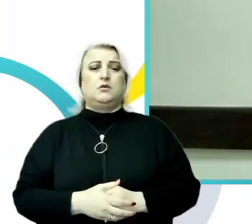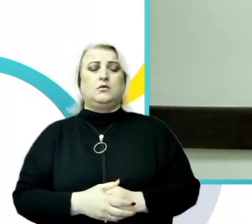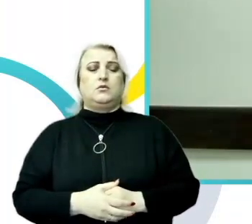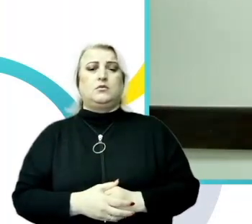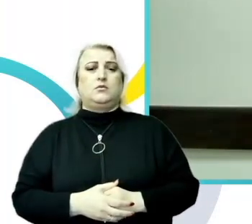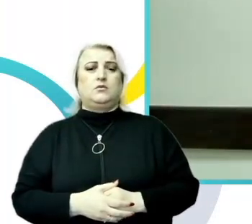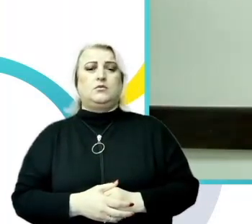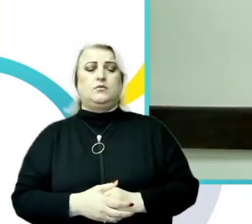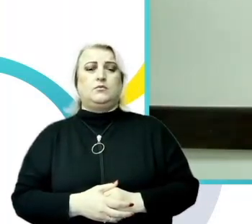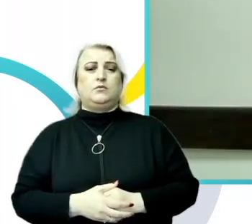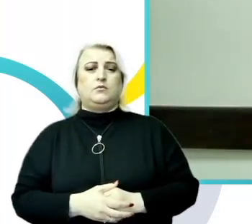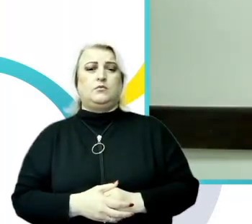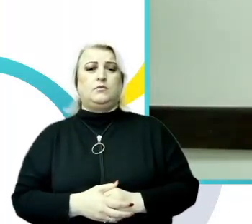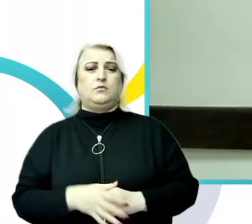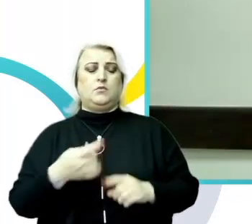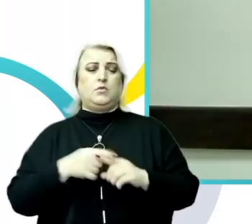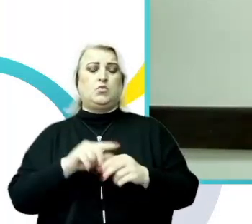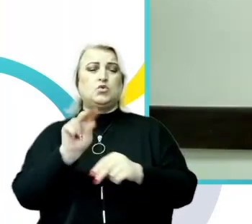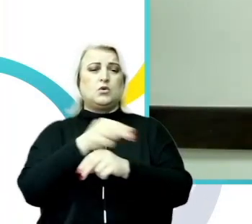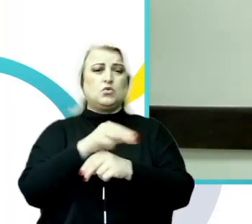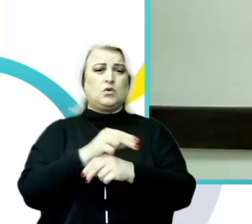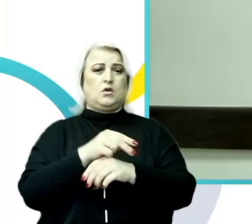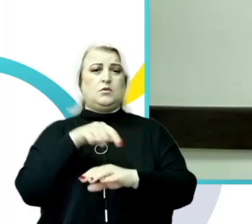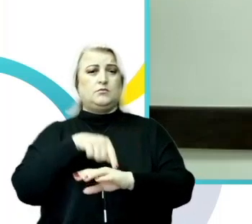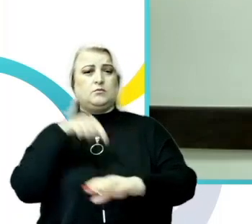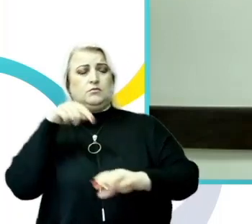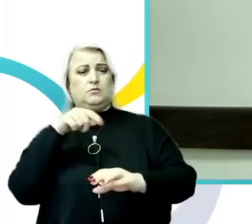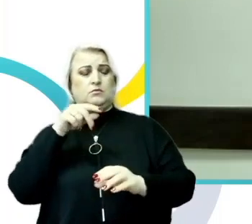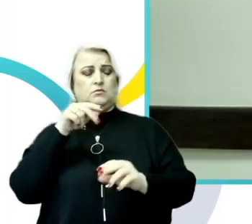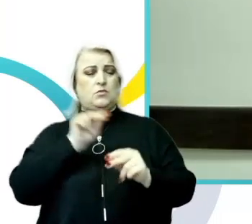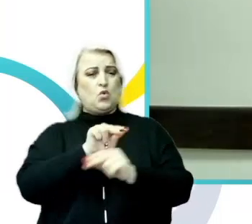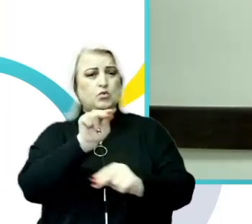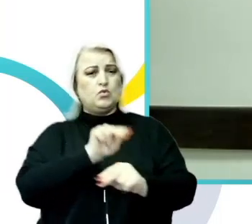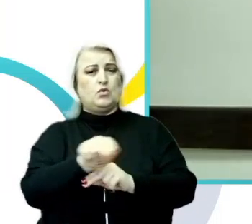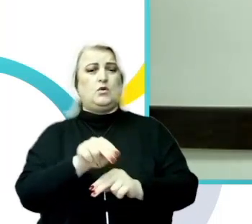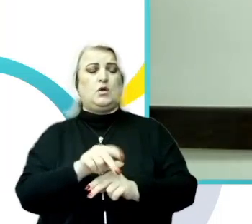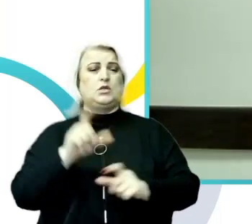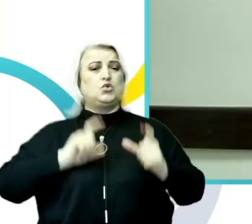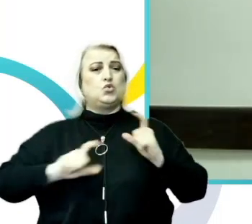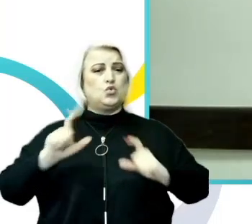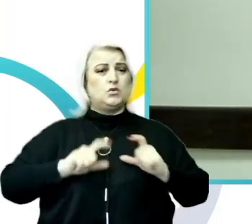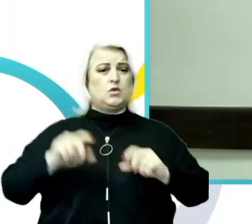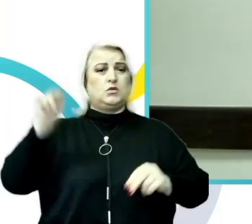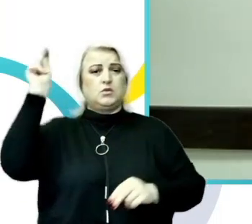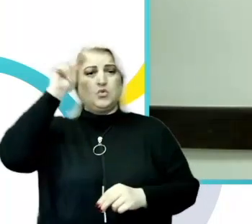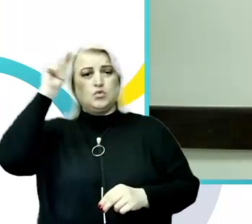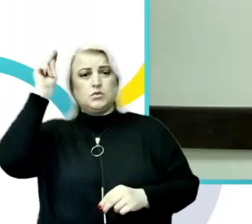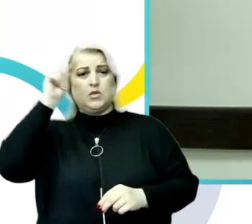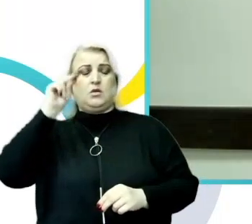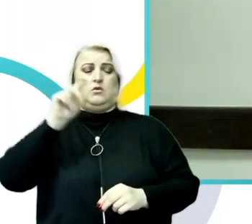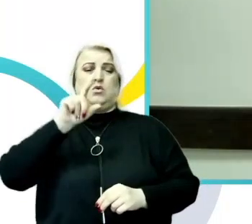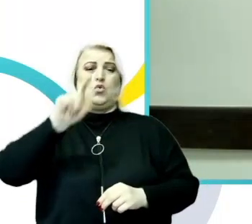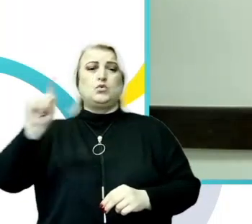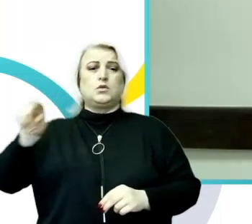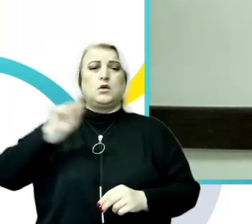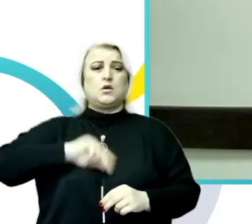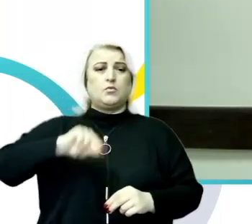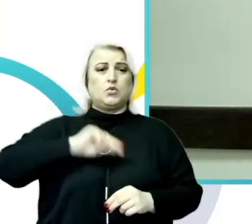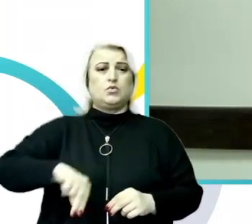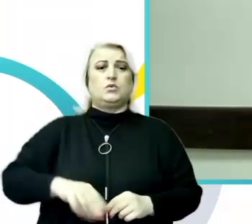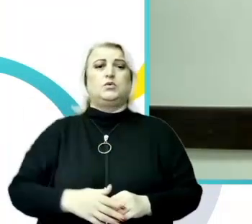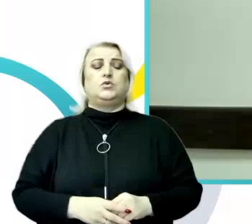educare, conștientizare, sensibilizare, atât a studenților, a elevilor, a personalului academic,